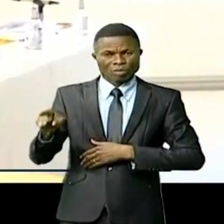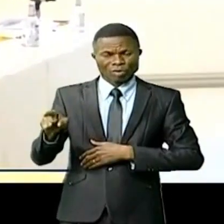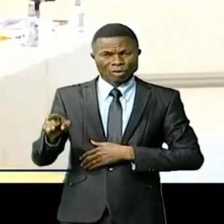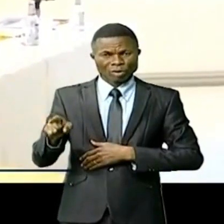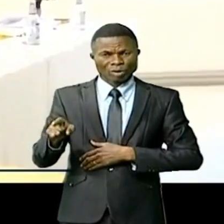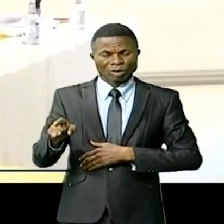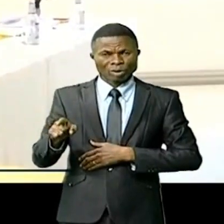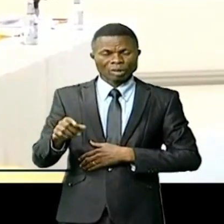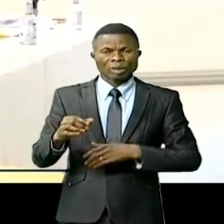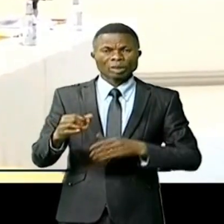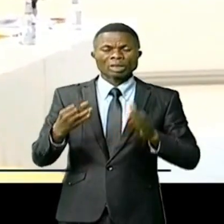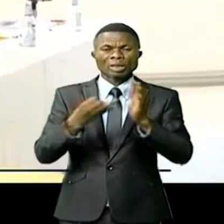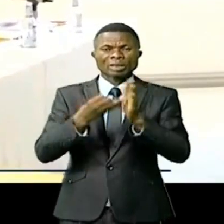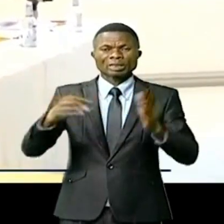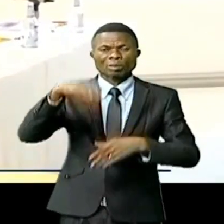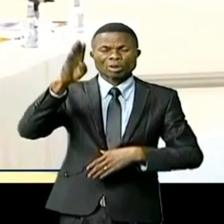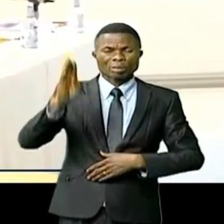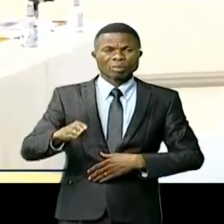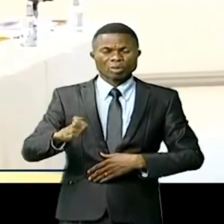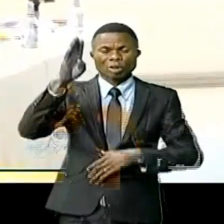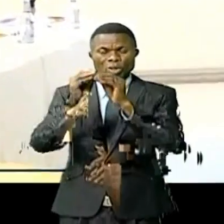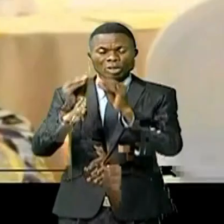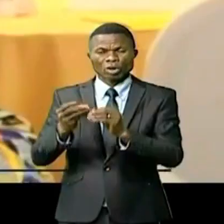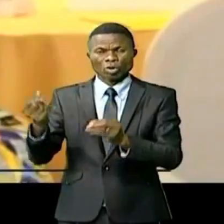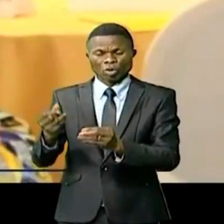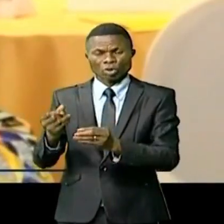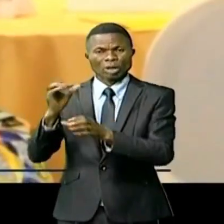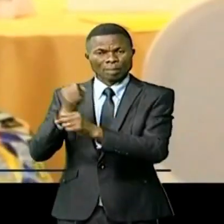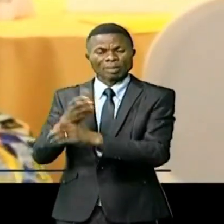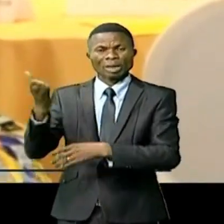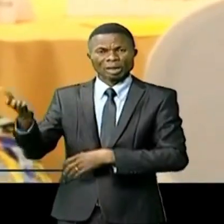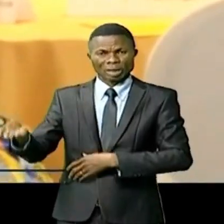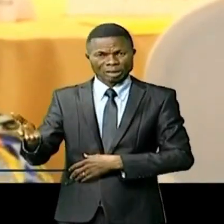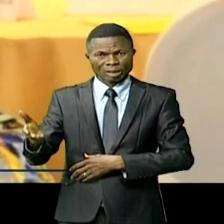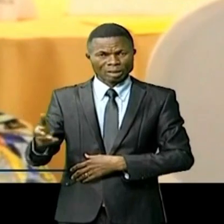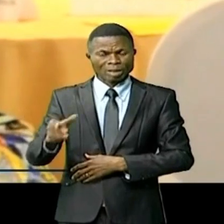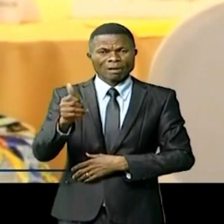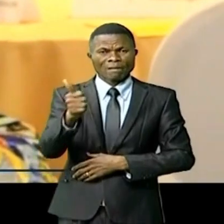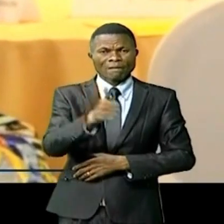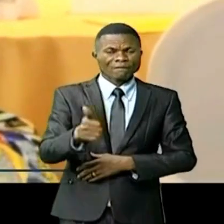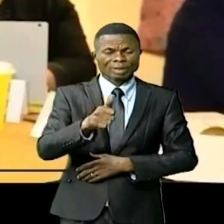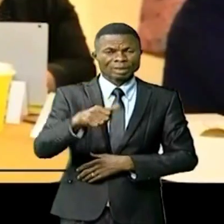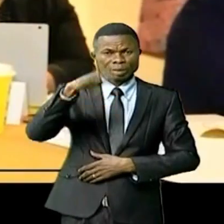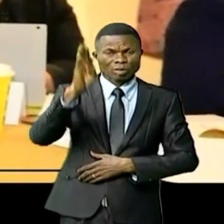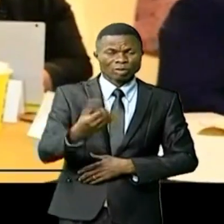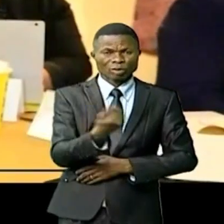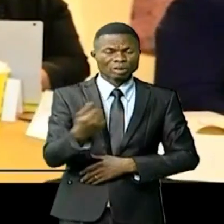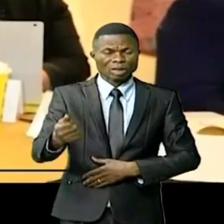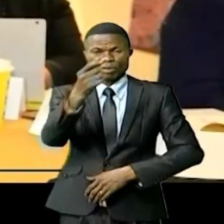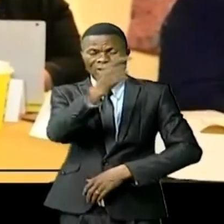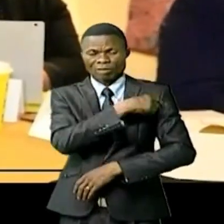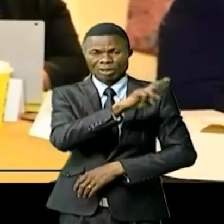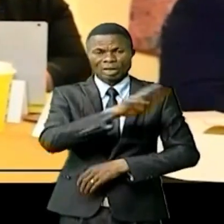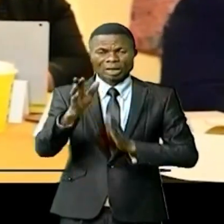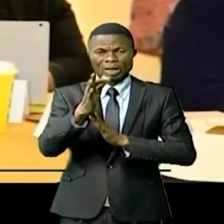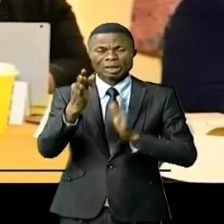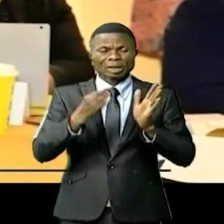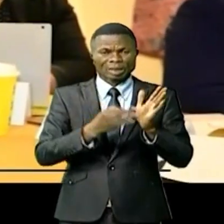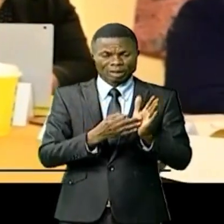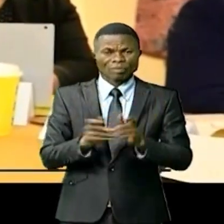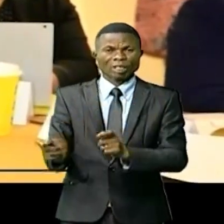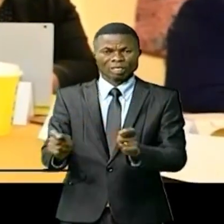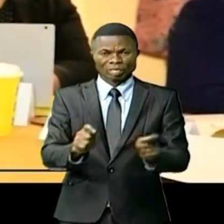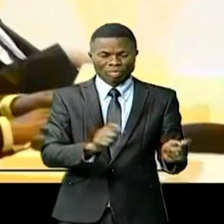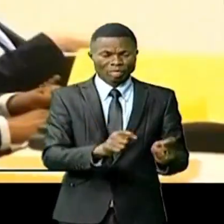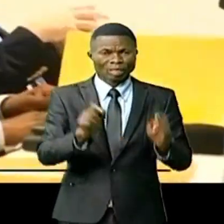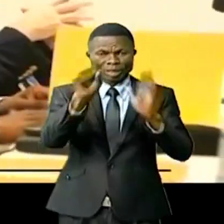plus de 70% de la somme globale ont déjà été apurées. De 21% des enfants vaccinés en 2018 au Tanganyika, ces